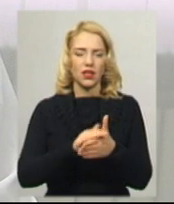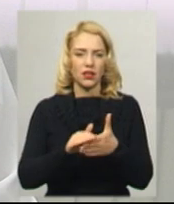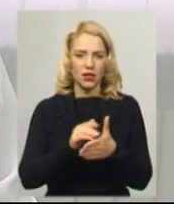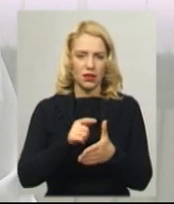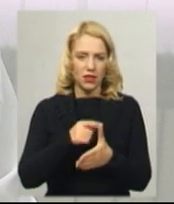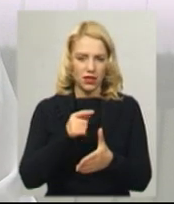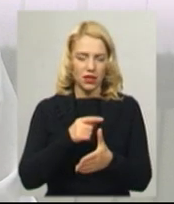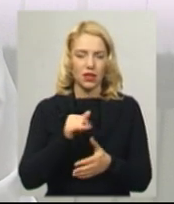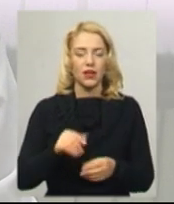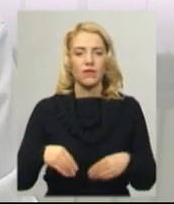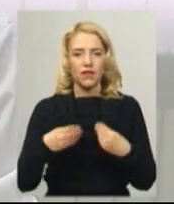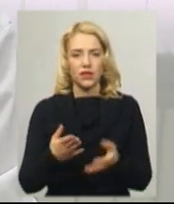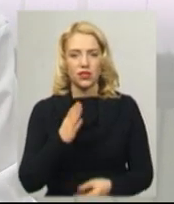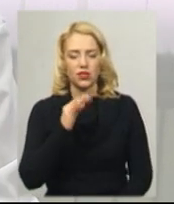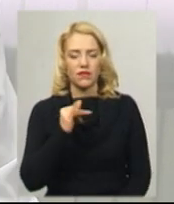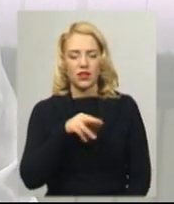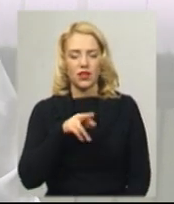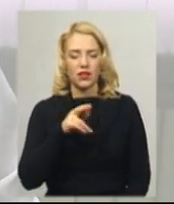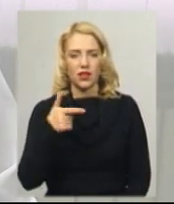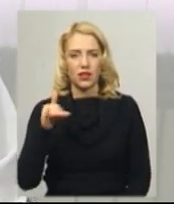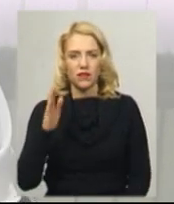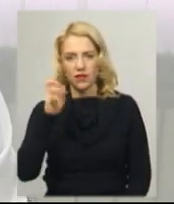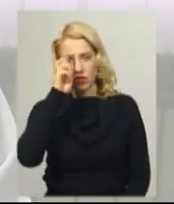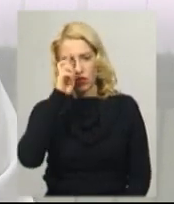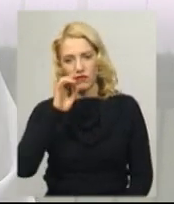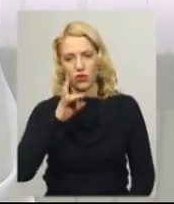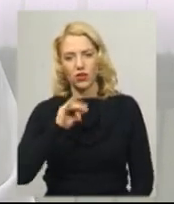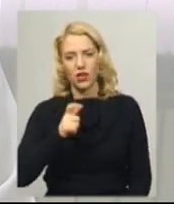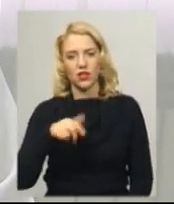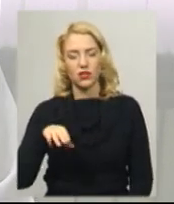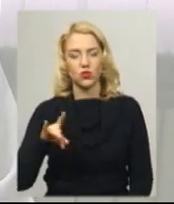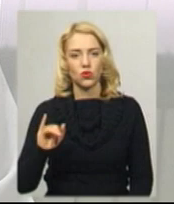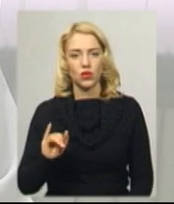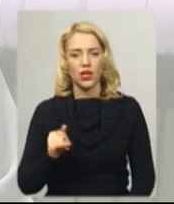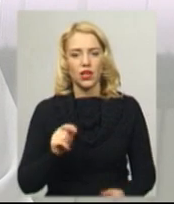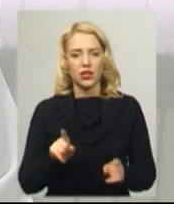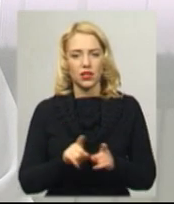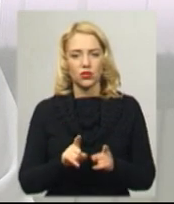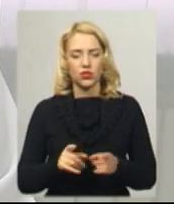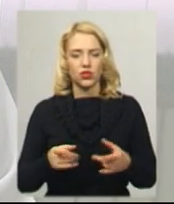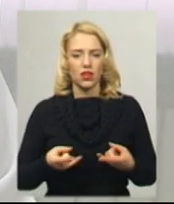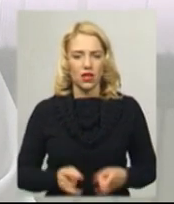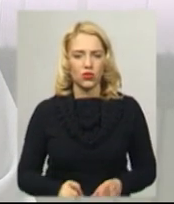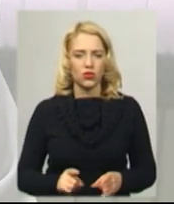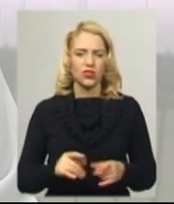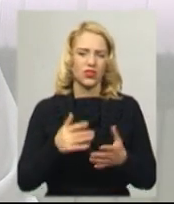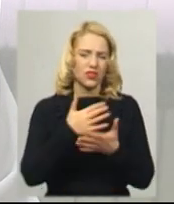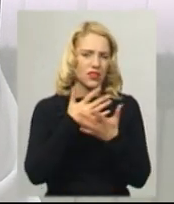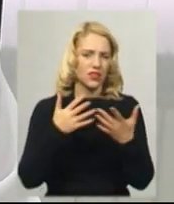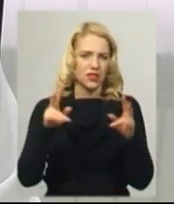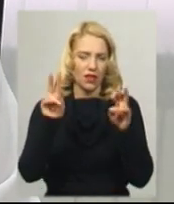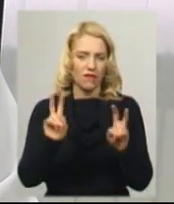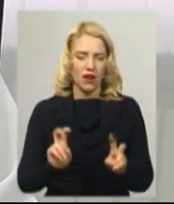видача витягів з державного реєстру, так само про народження, про шлюб. Там їх багато